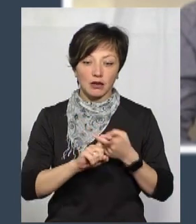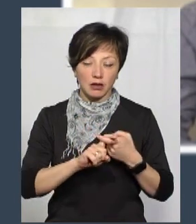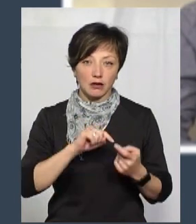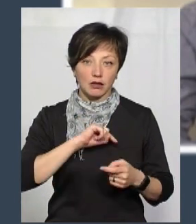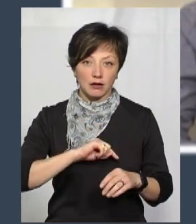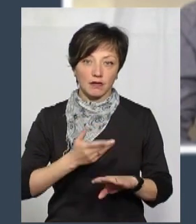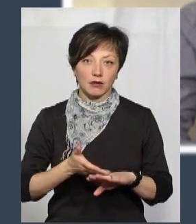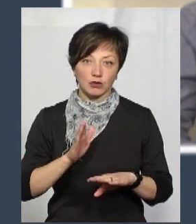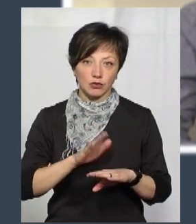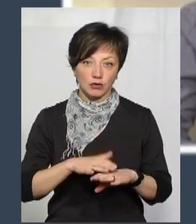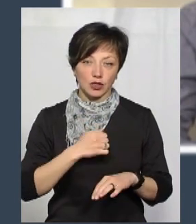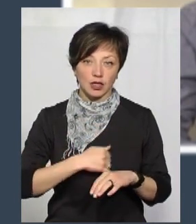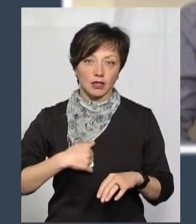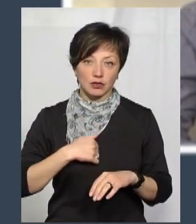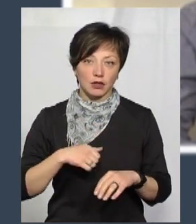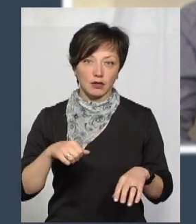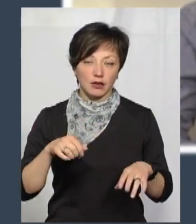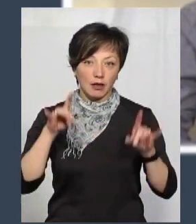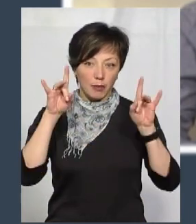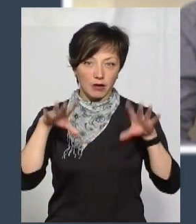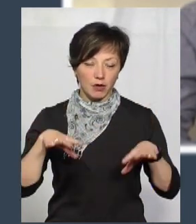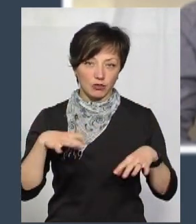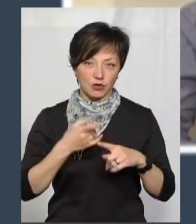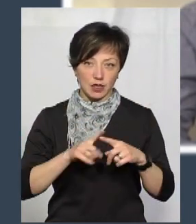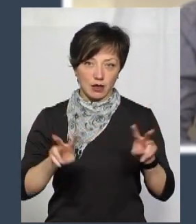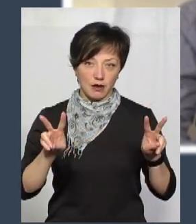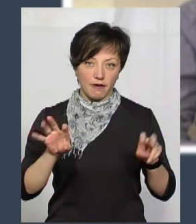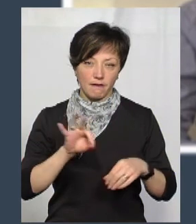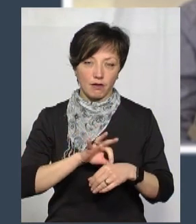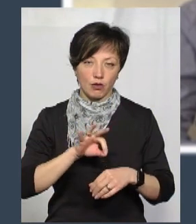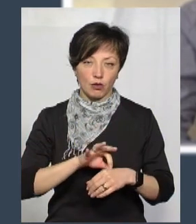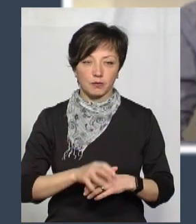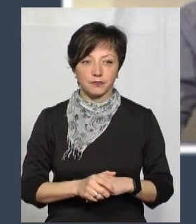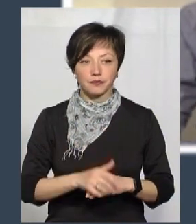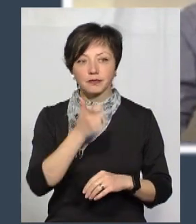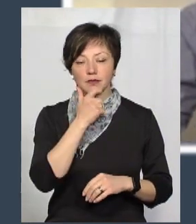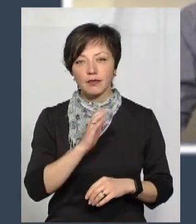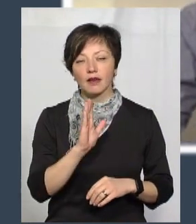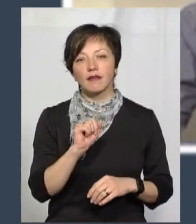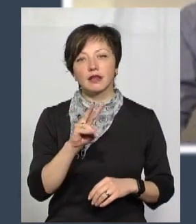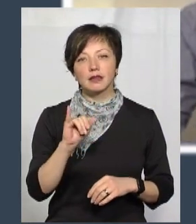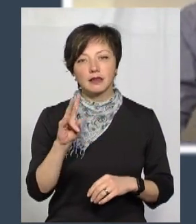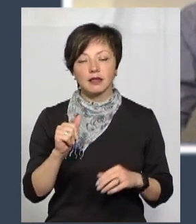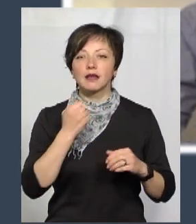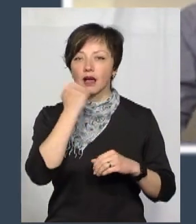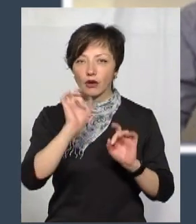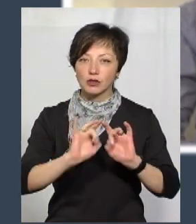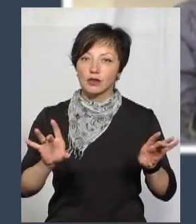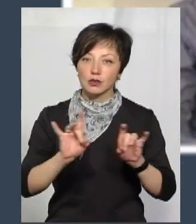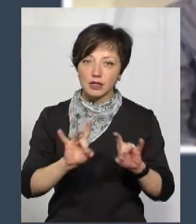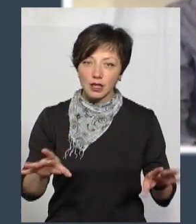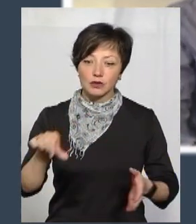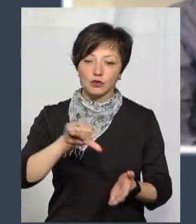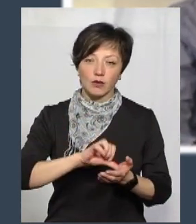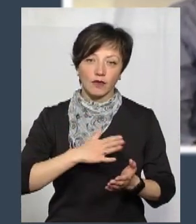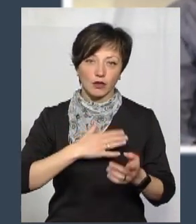тяжкої, грізної, непередбачуваної хвороби. Пані Валентину, я вам дякую за роз'яснення, дякую, що взяли